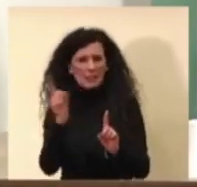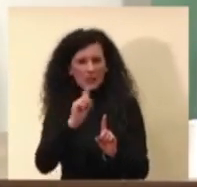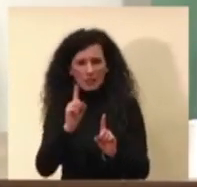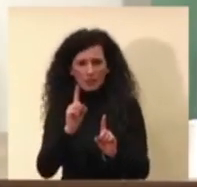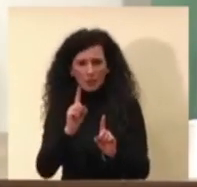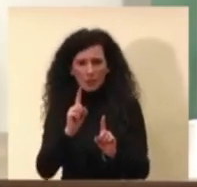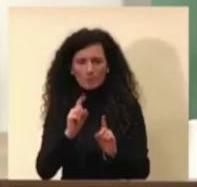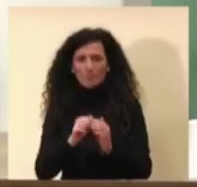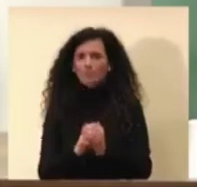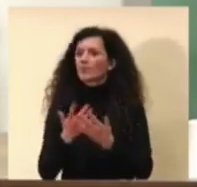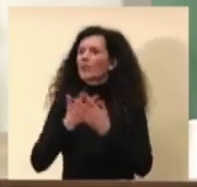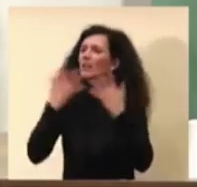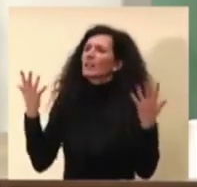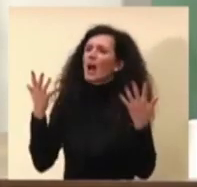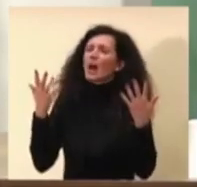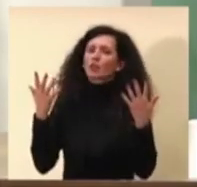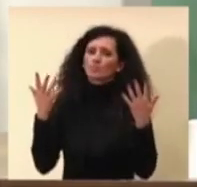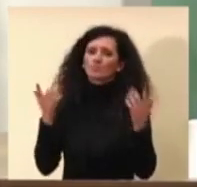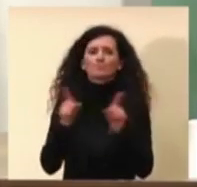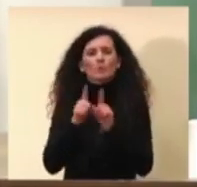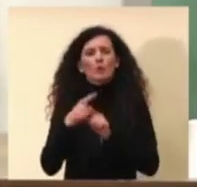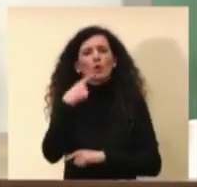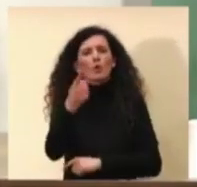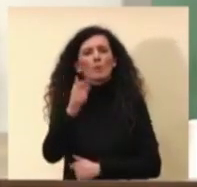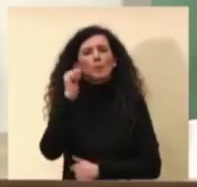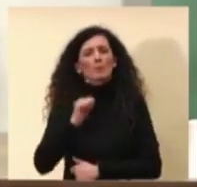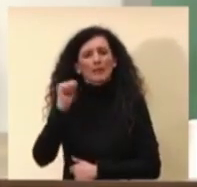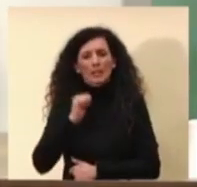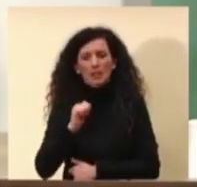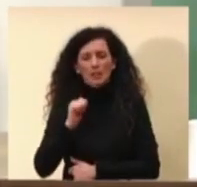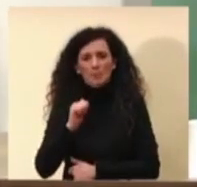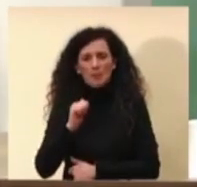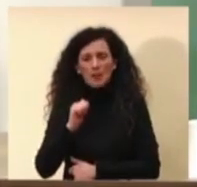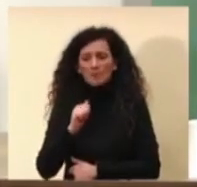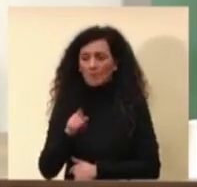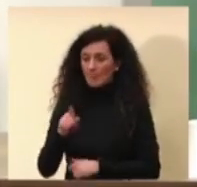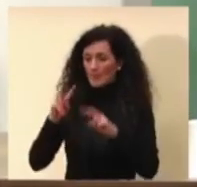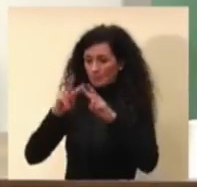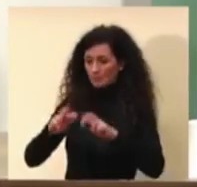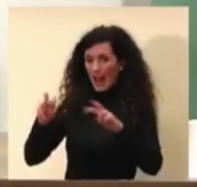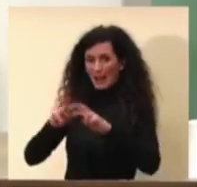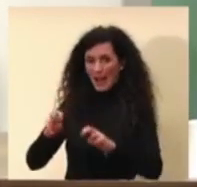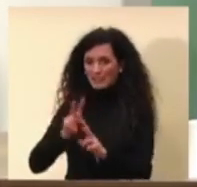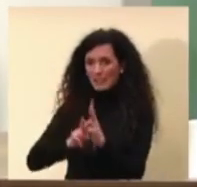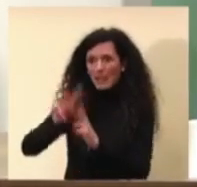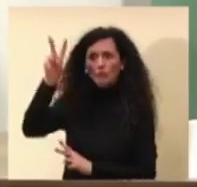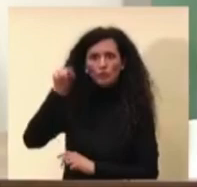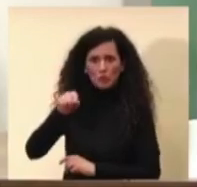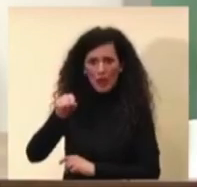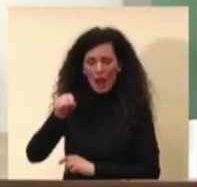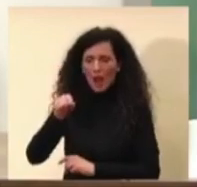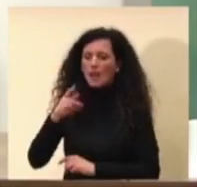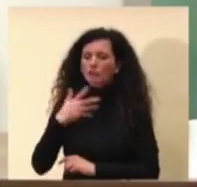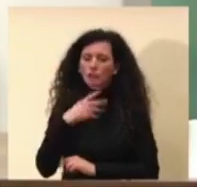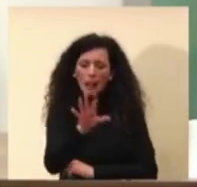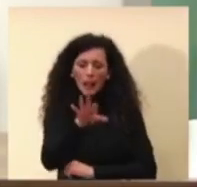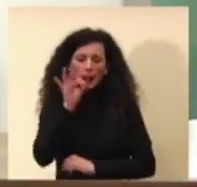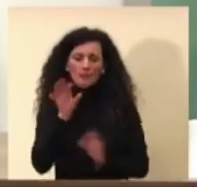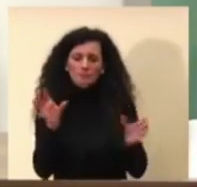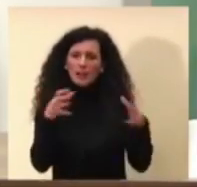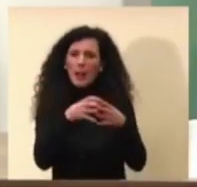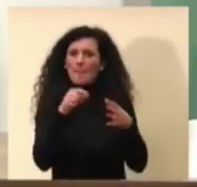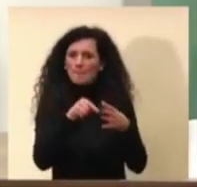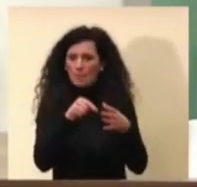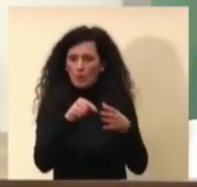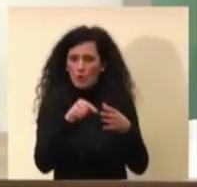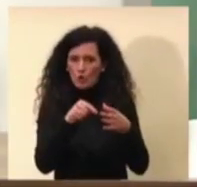è chiaro che è un po' il tema che dicevamo prima nel momento in cui tu fai un'analisi nazionale dimensione un campione soprattutto a livello nazionale